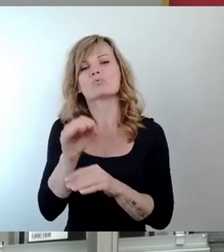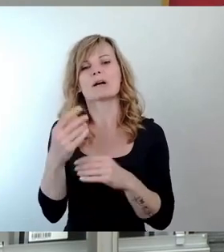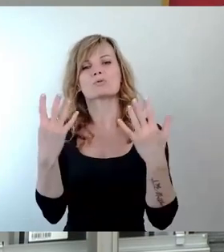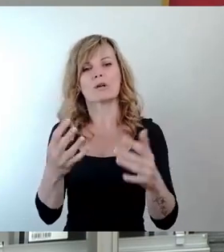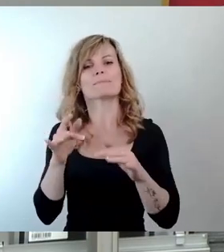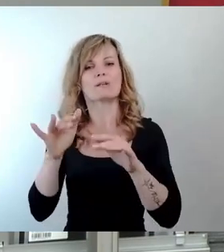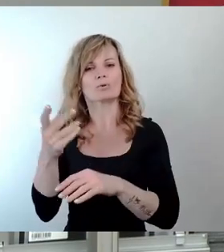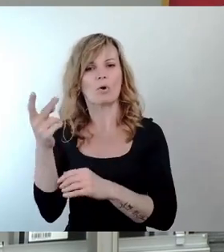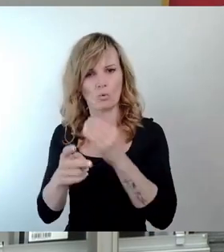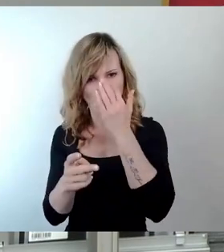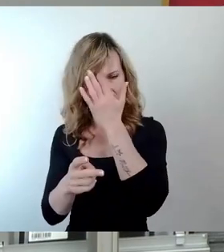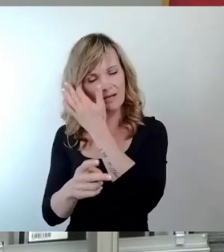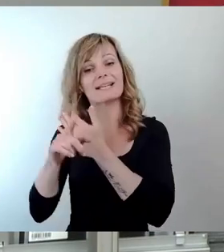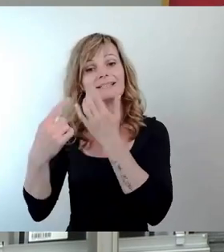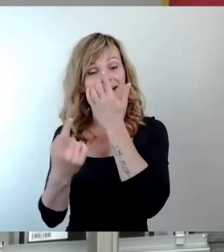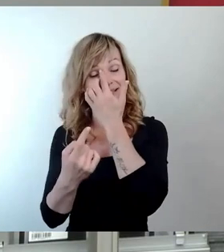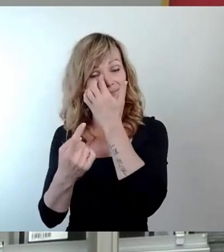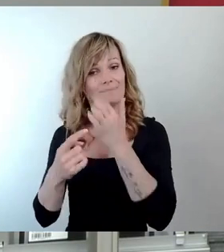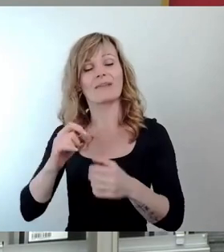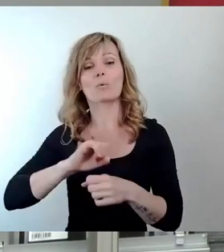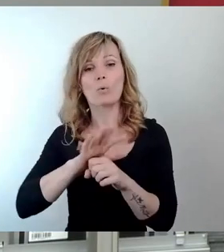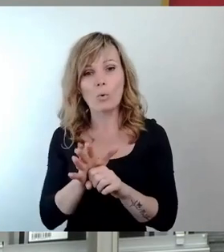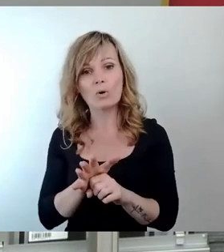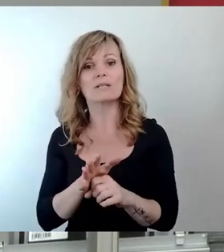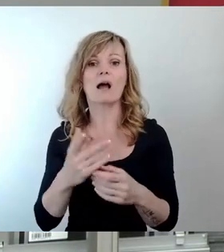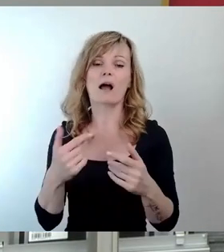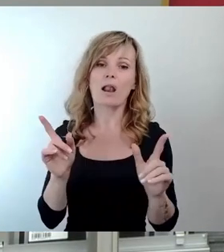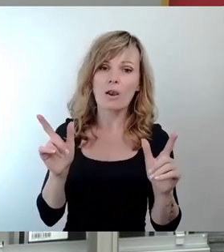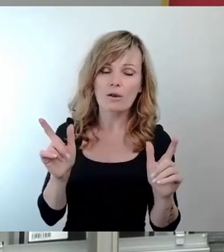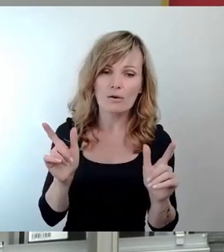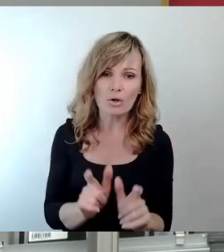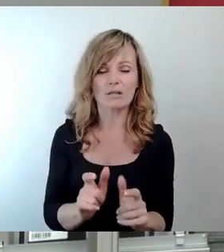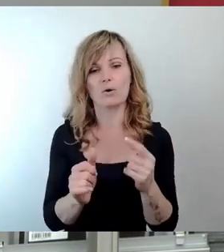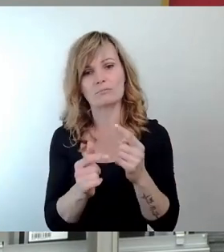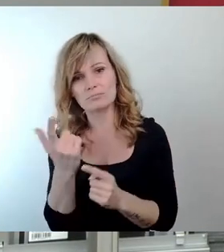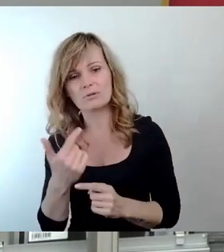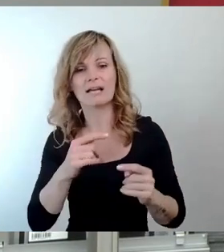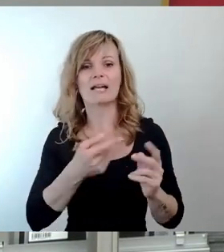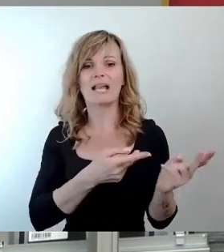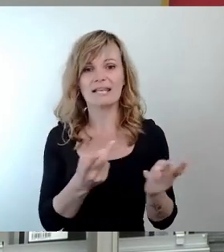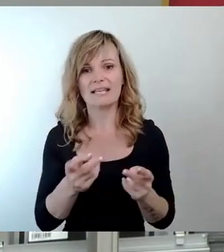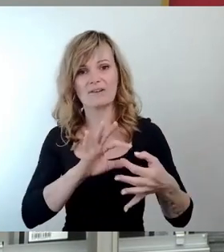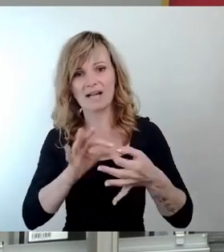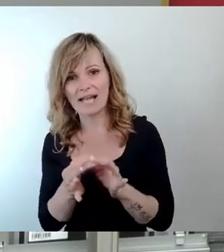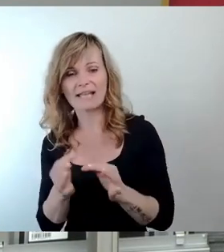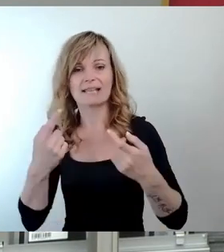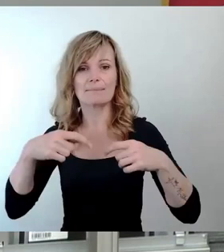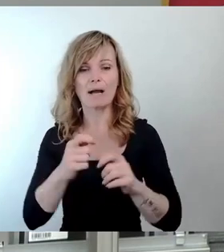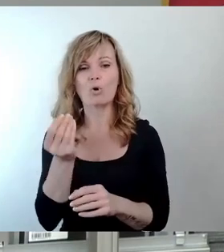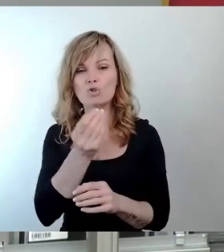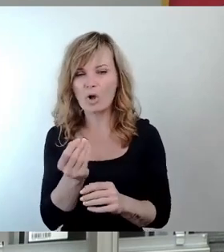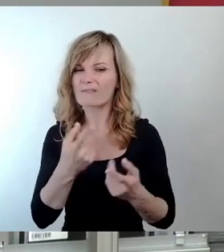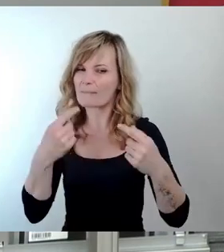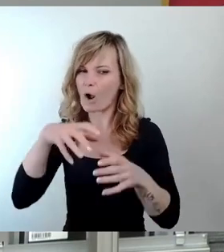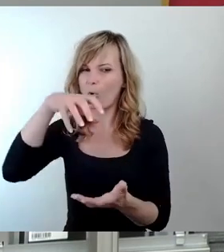bekanntlich Corona-Lockdowns, einbrechende Lieferketten und enorme Baupreissteigerungen und auch einen Mangel am Baustoffmarkt. Die Annahme,